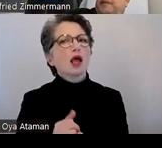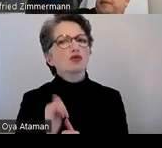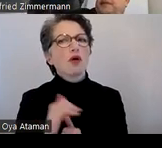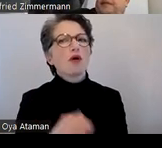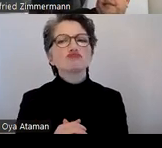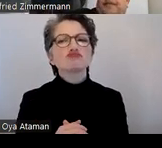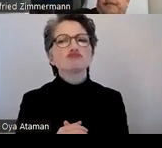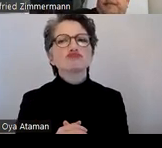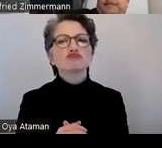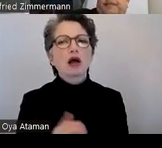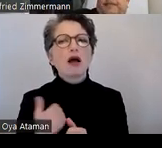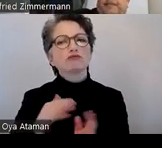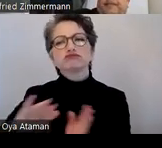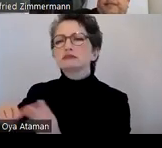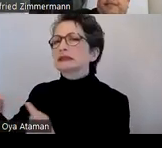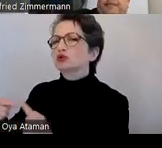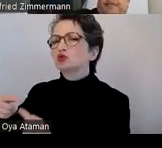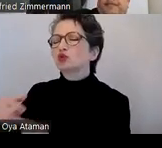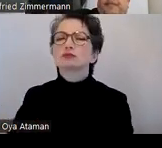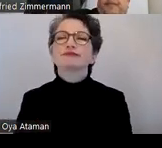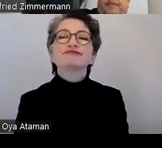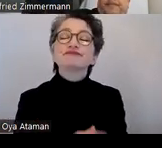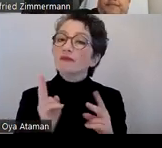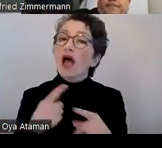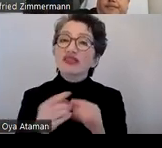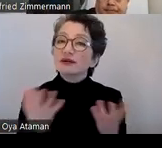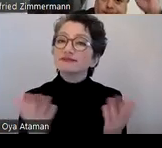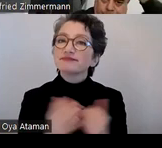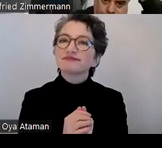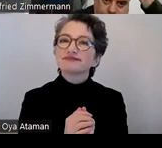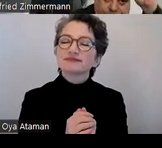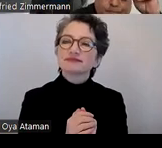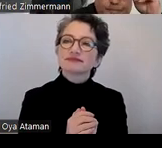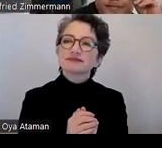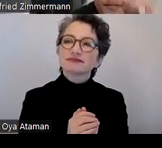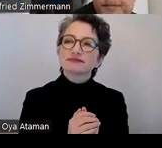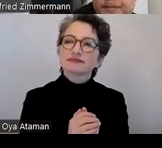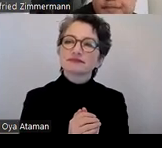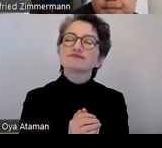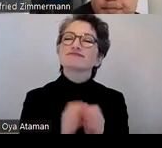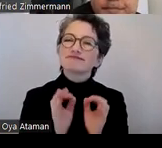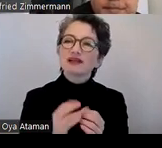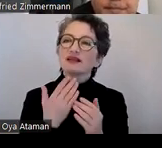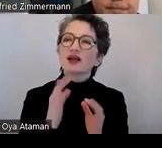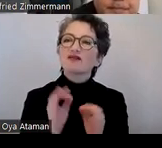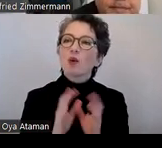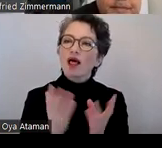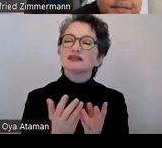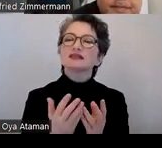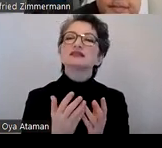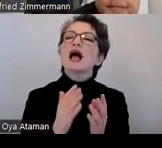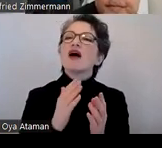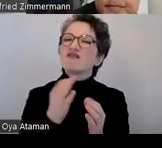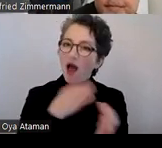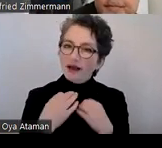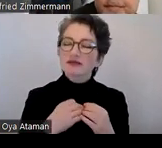diese Diskussion gibt es noch weitere Fragen dazu danke für alle Fragen